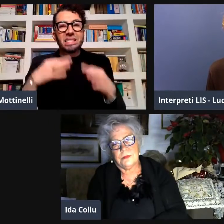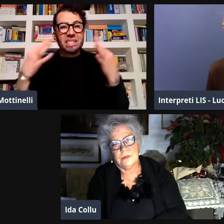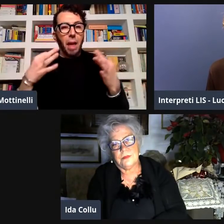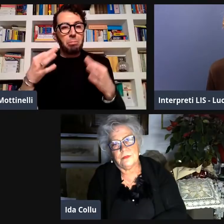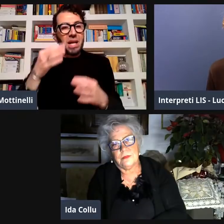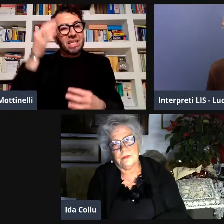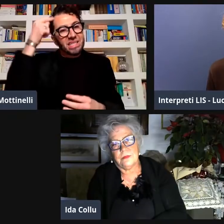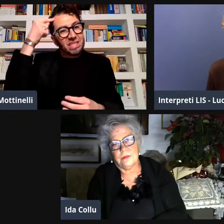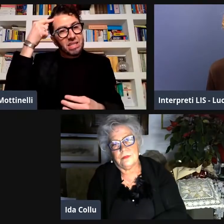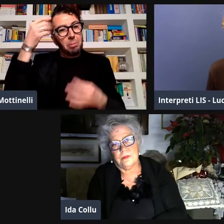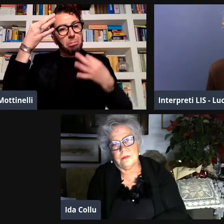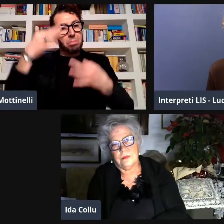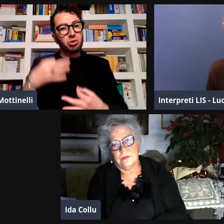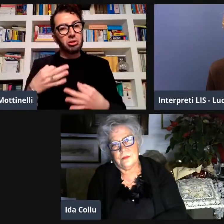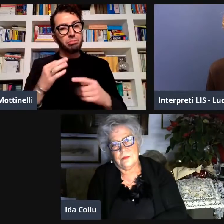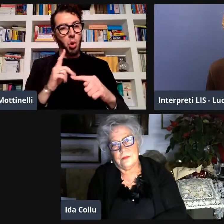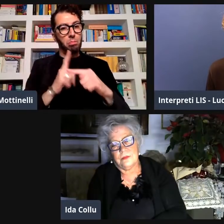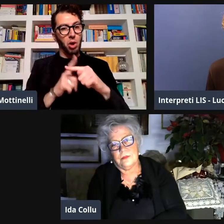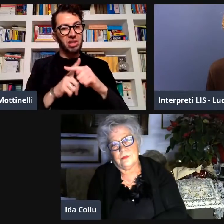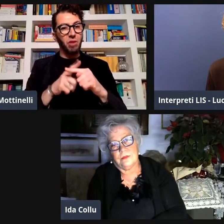che sono